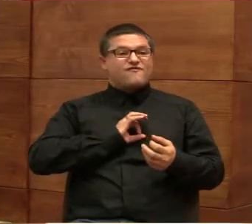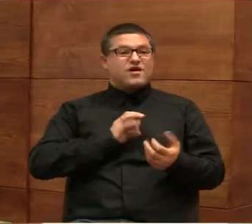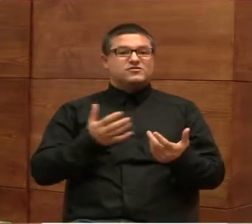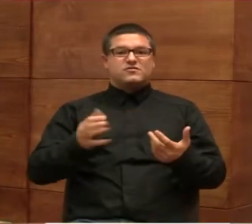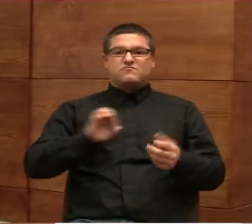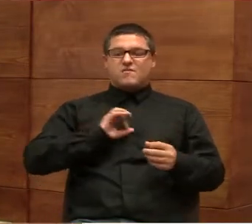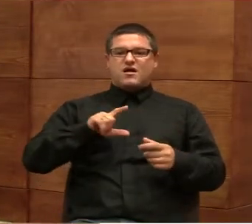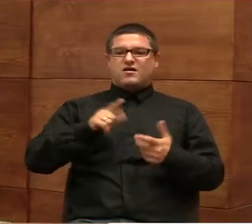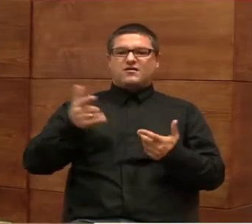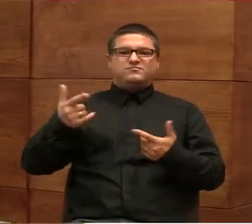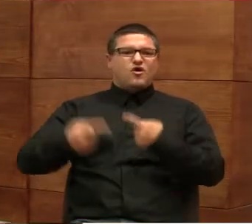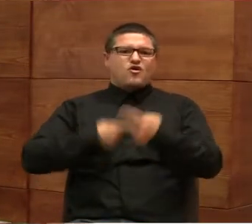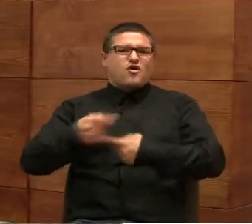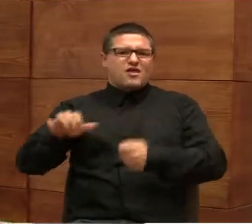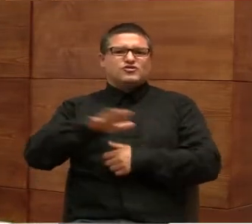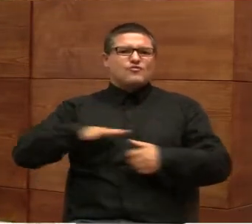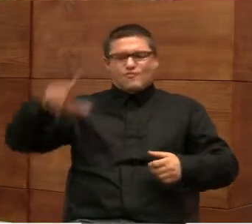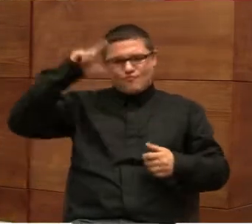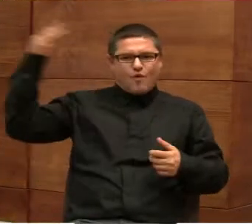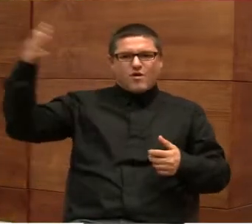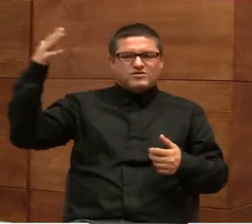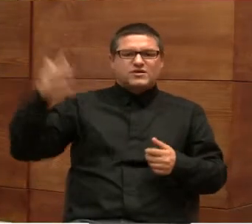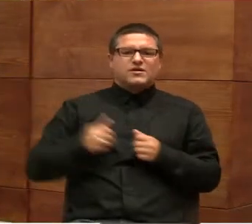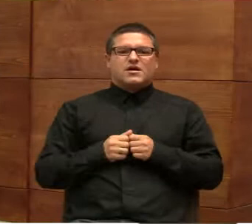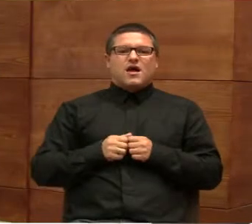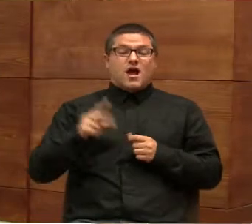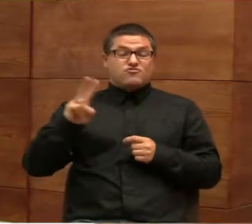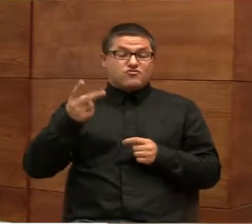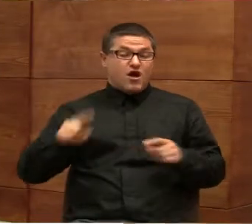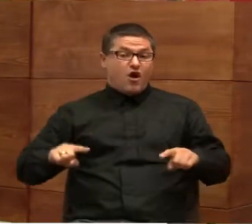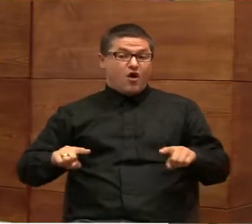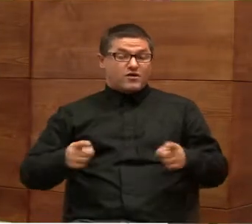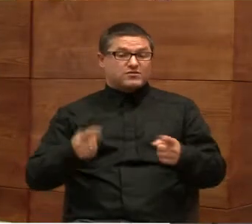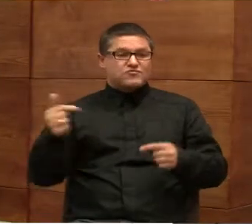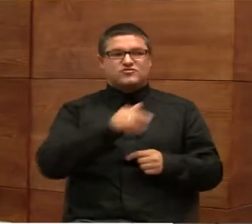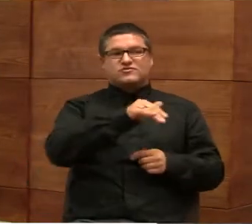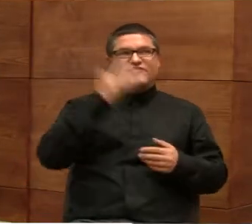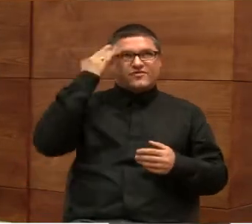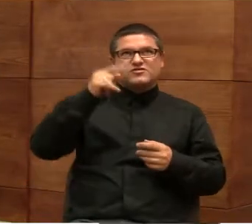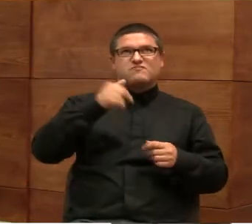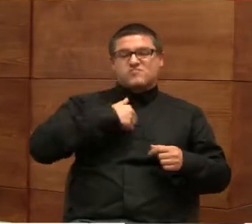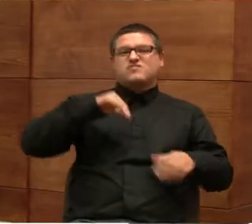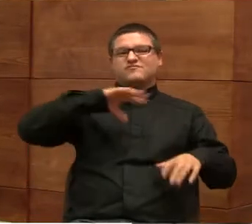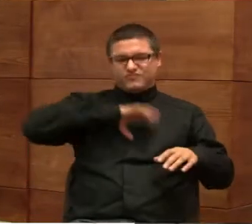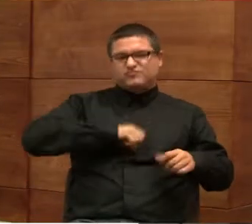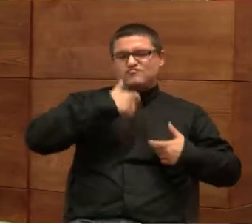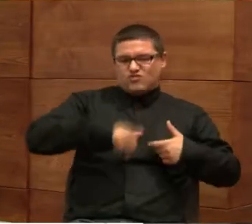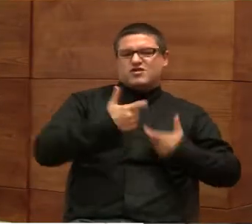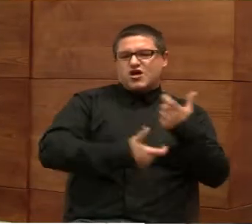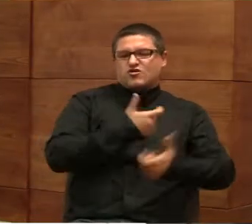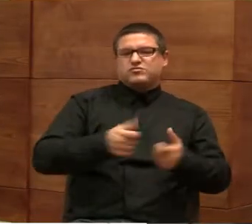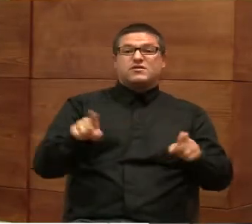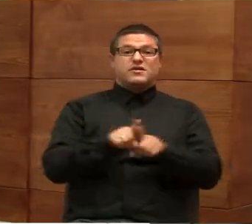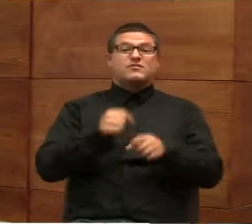jaką pełni społeczeństwie, a organizacje powinny wiedzieć, że tą rolę mogą spełnić. Tak samo z pracodawcą.